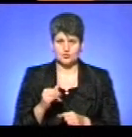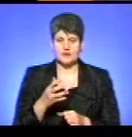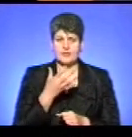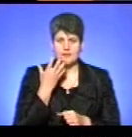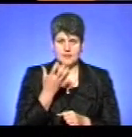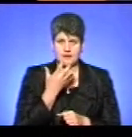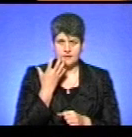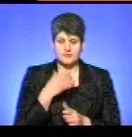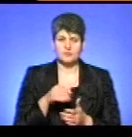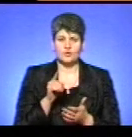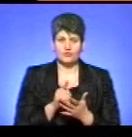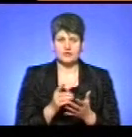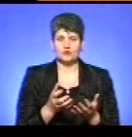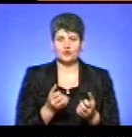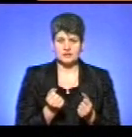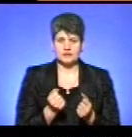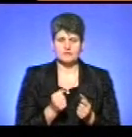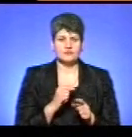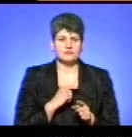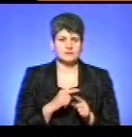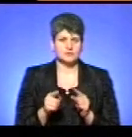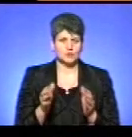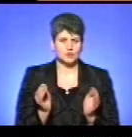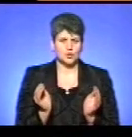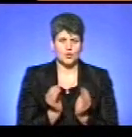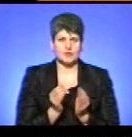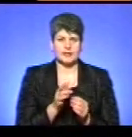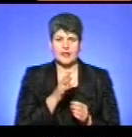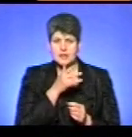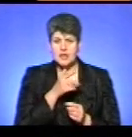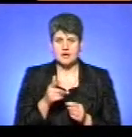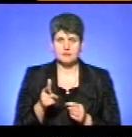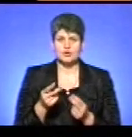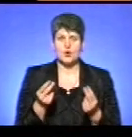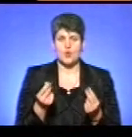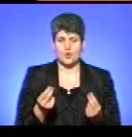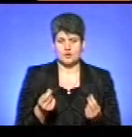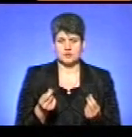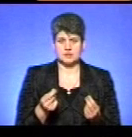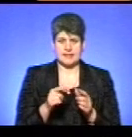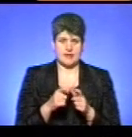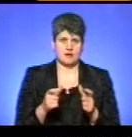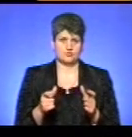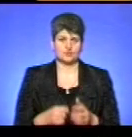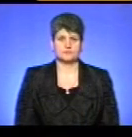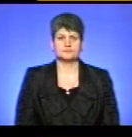повинен отримати в найкоротший термін гроші. На картку.